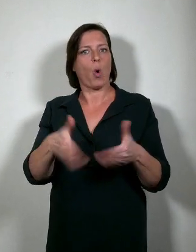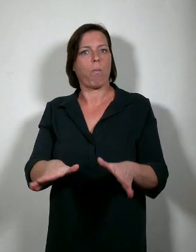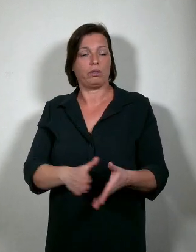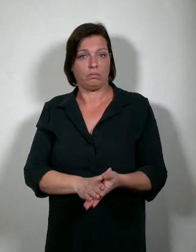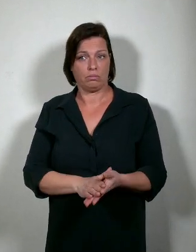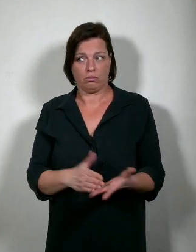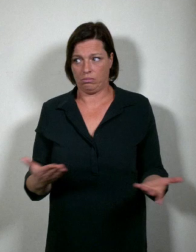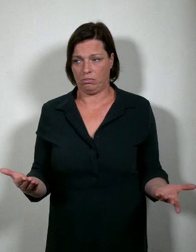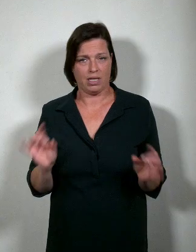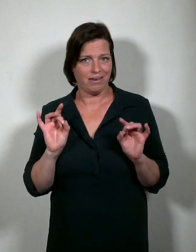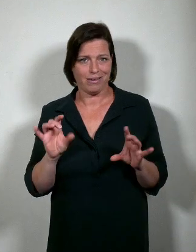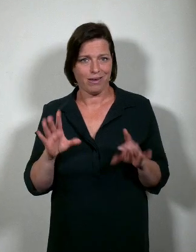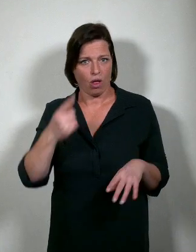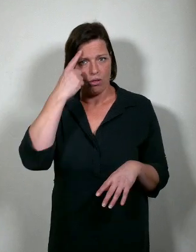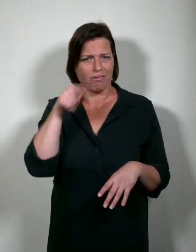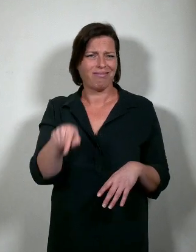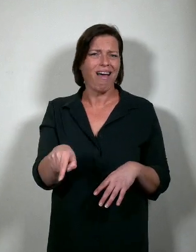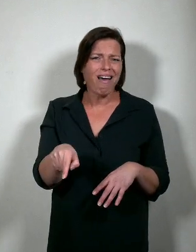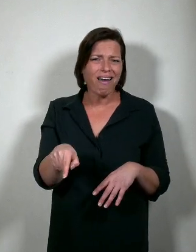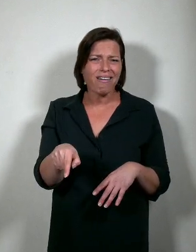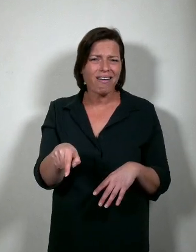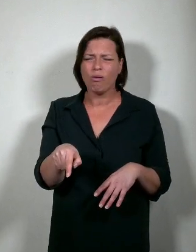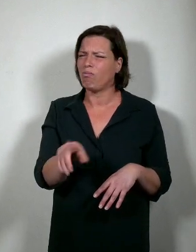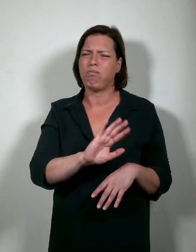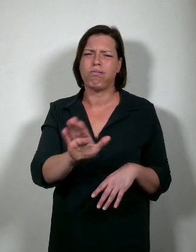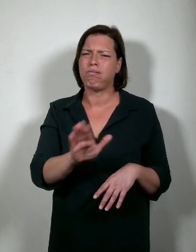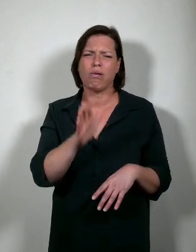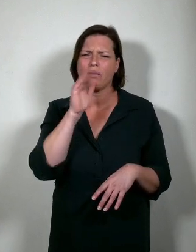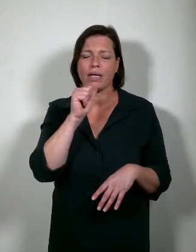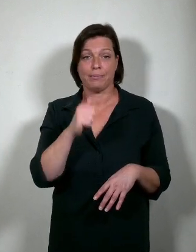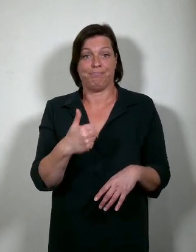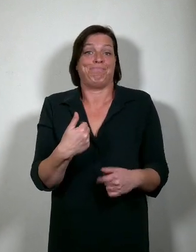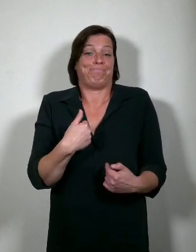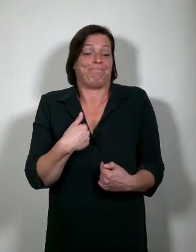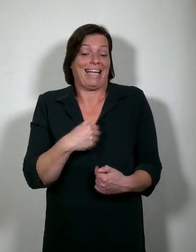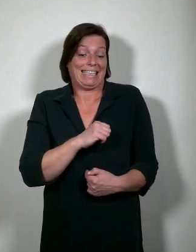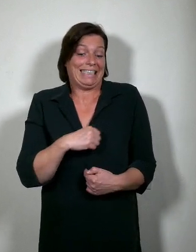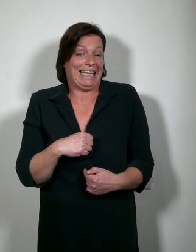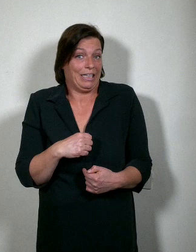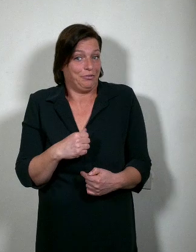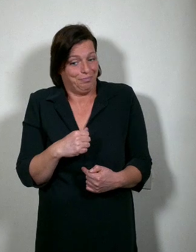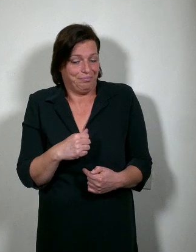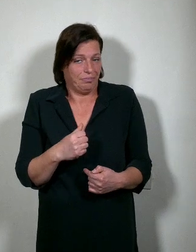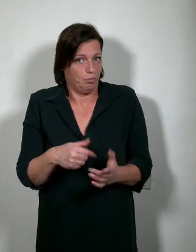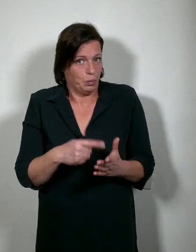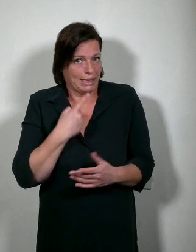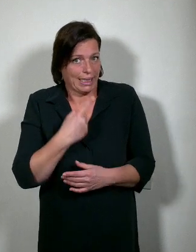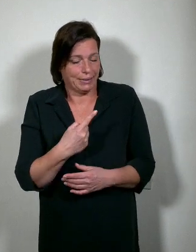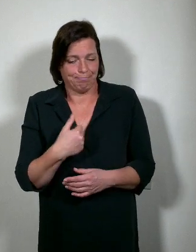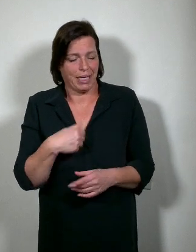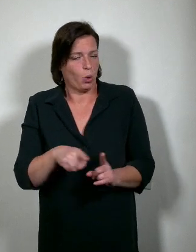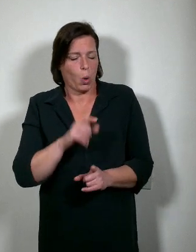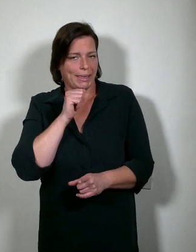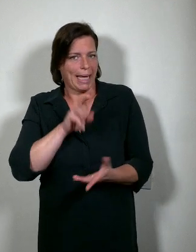geloofde dat het ons zou lukken. En toegegeven, ook ik behoorde, zelfs uitgesproken, tot de non